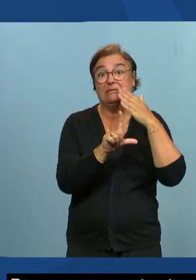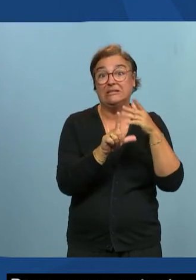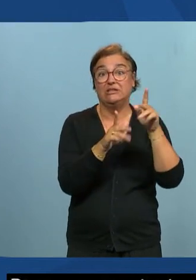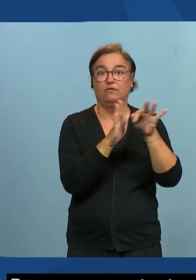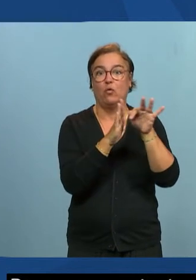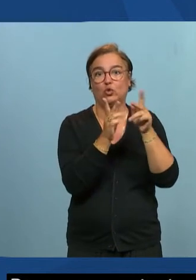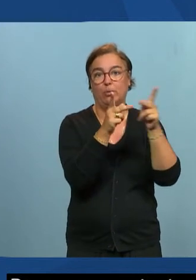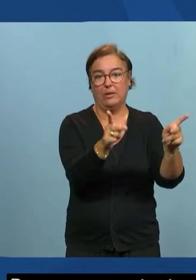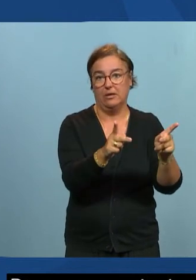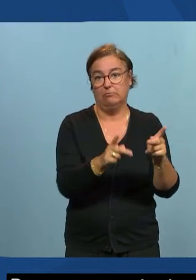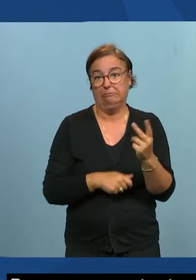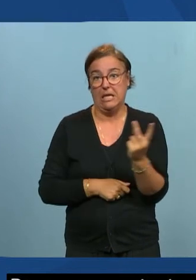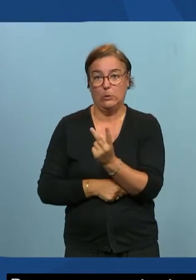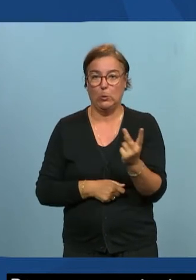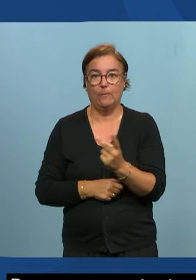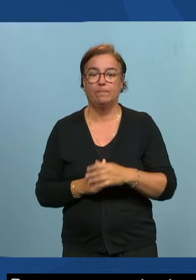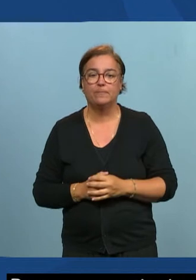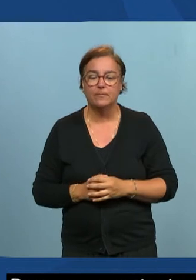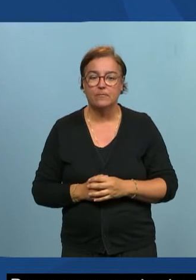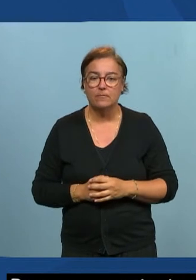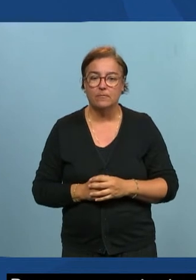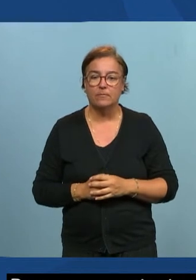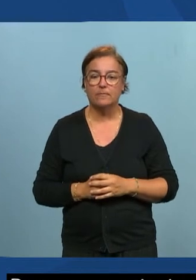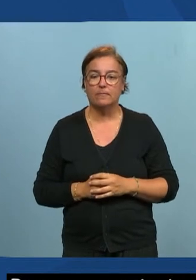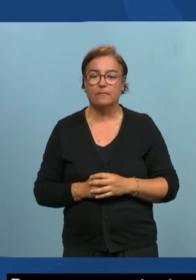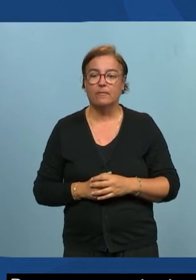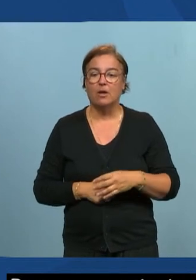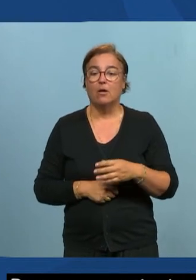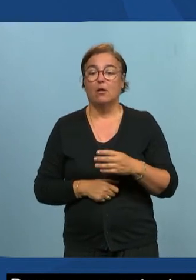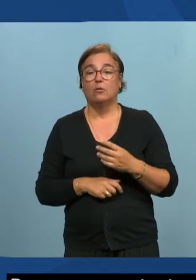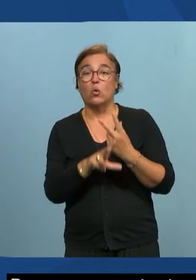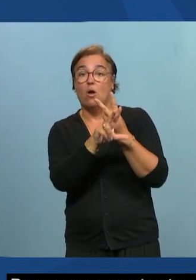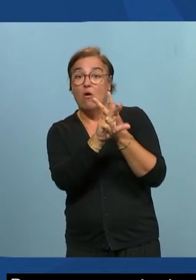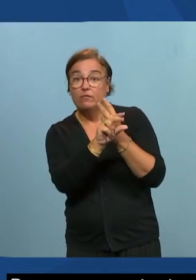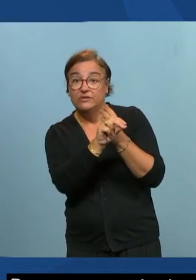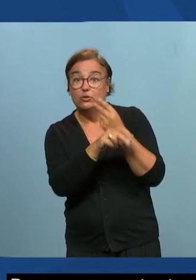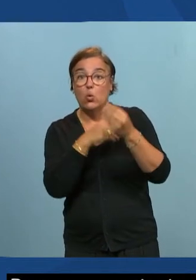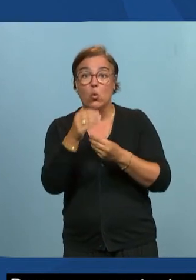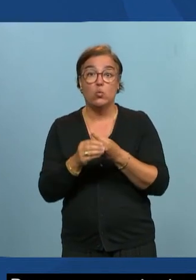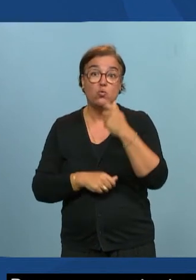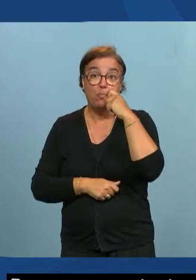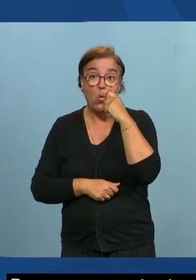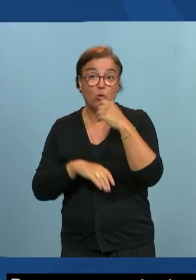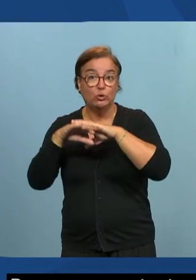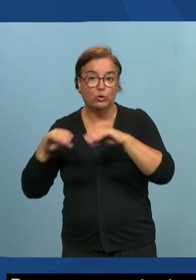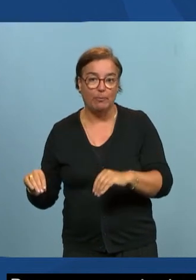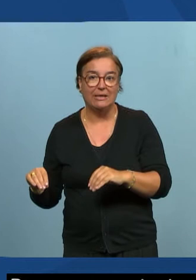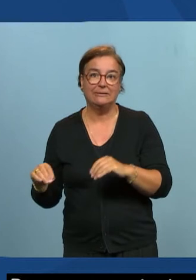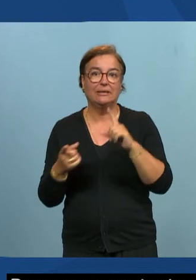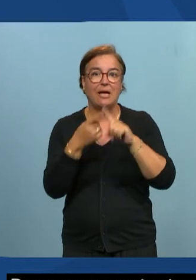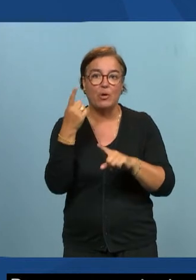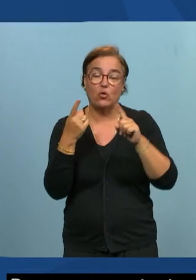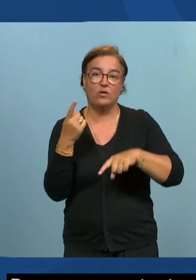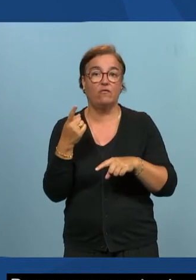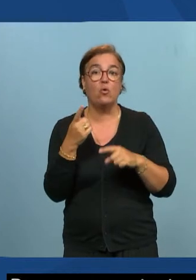et donc dans les conseils en vision présentielle donc on est en visio c'est important d'avoir une bonne